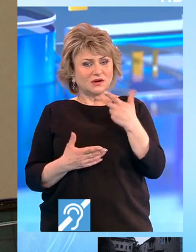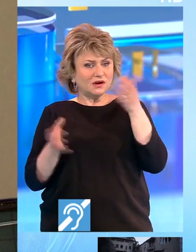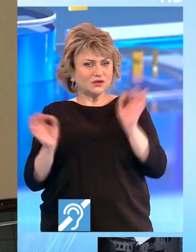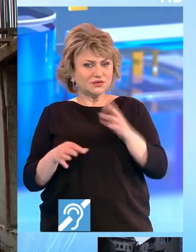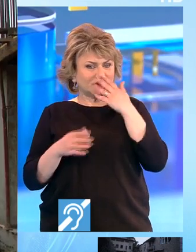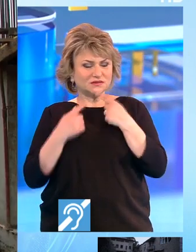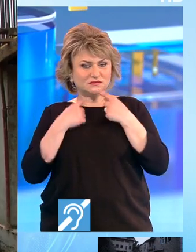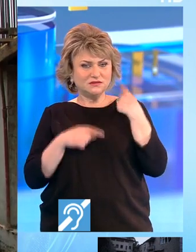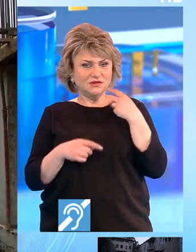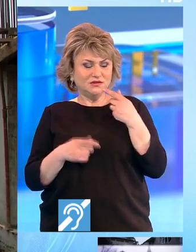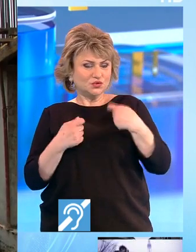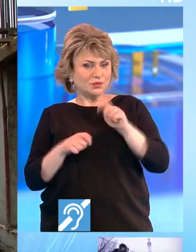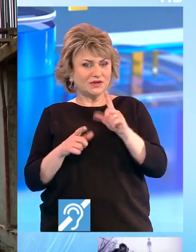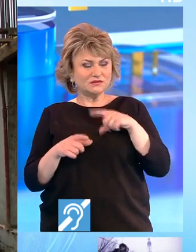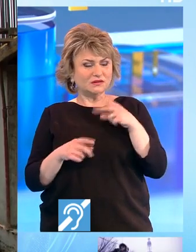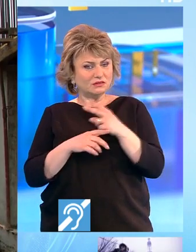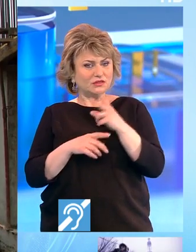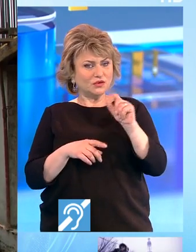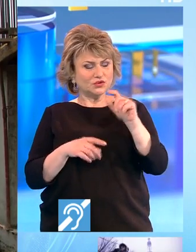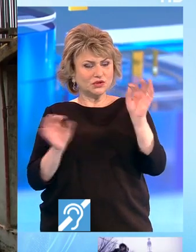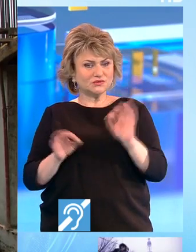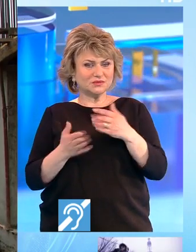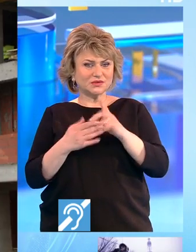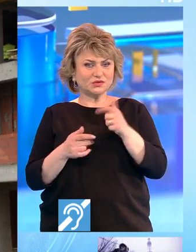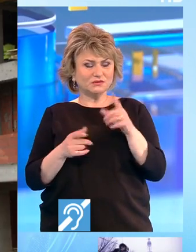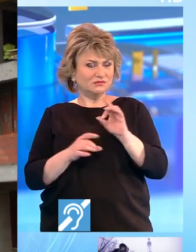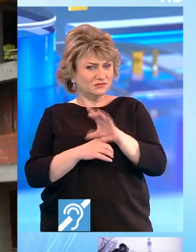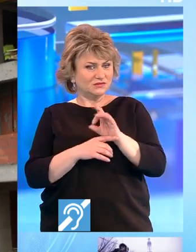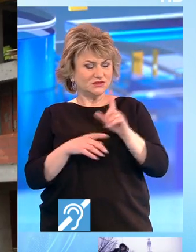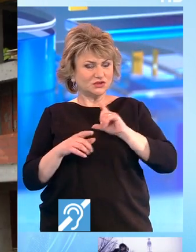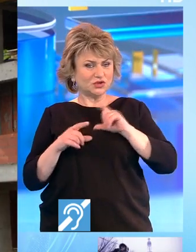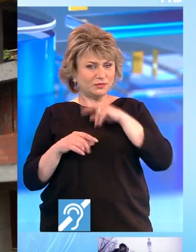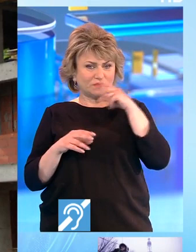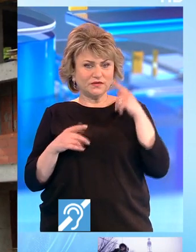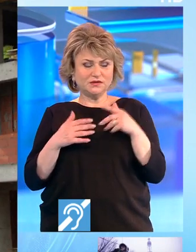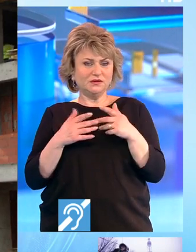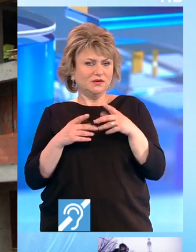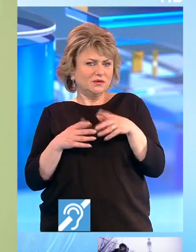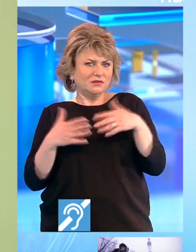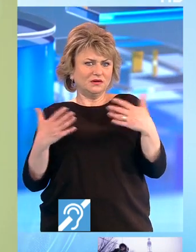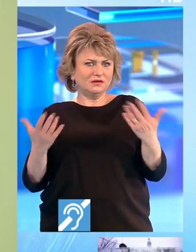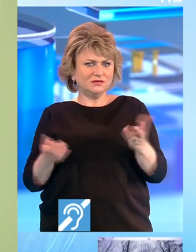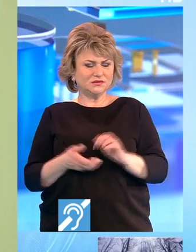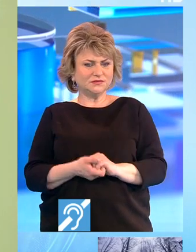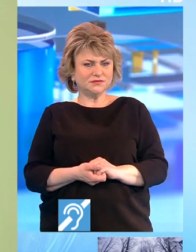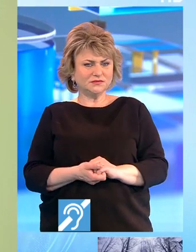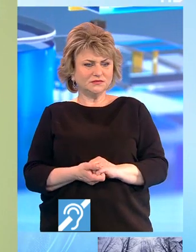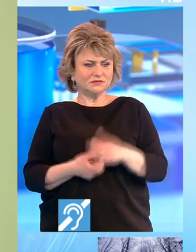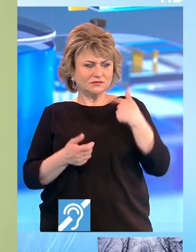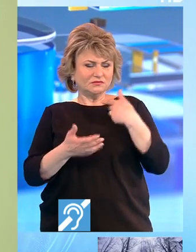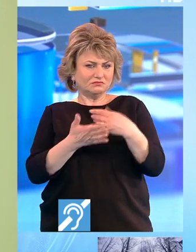Față de anul trecut, scumpirea este de 20%. Asta pentru că cei care vând se așteaptă la profituri extrem de generoase. Dacă facem o